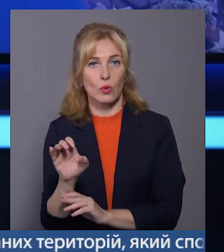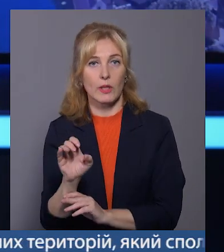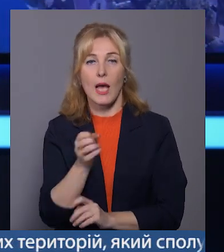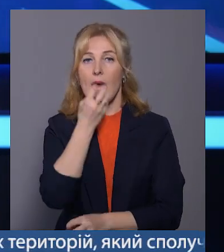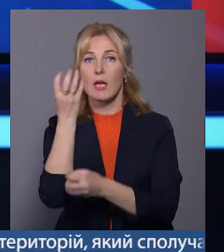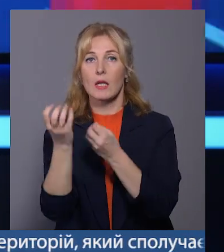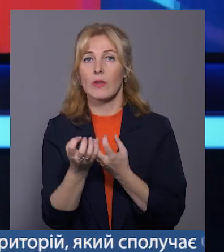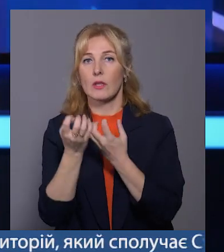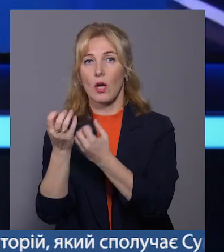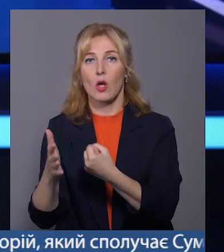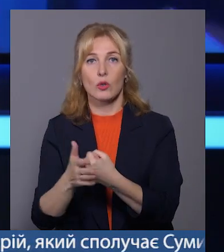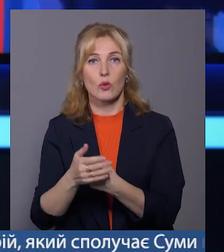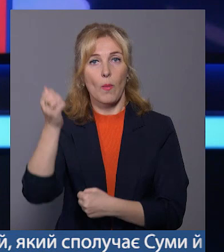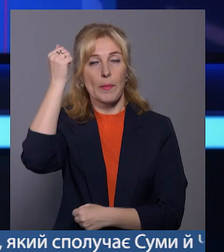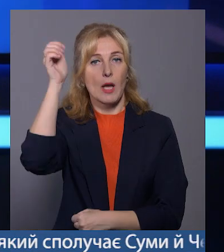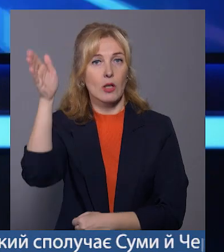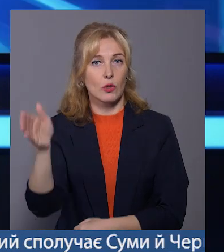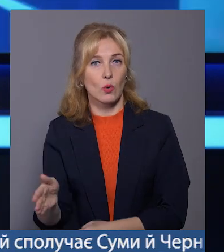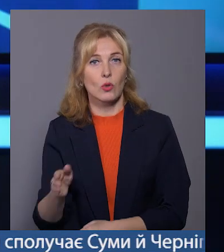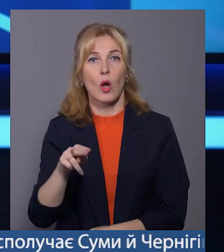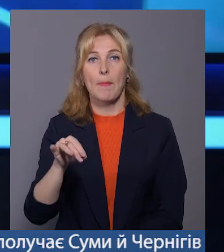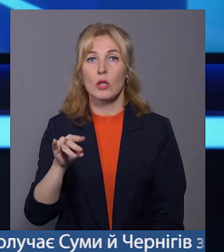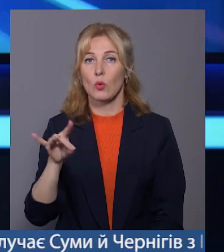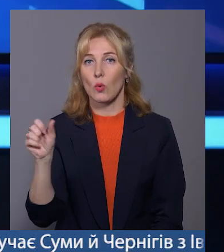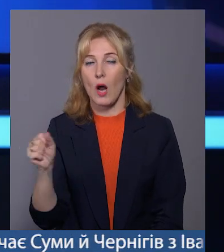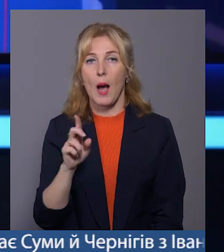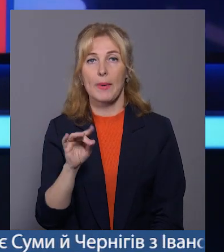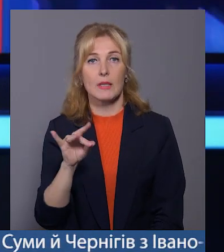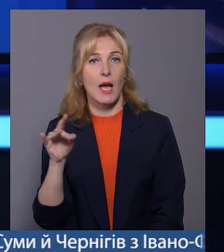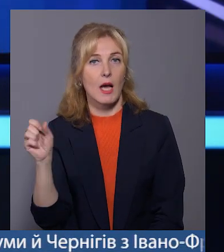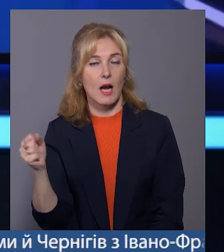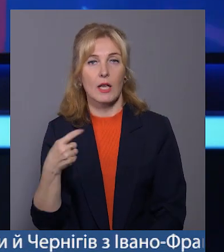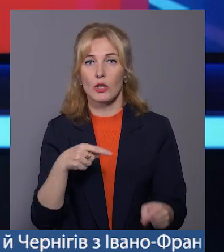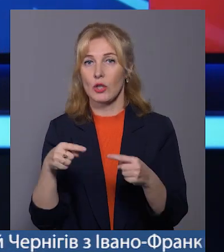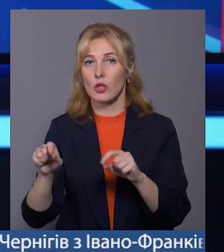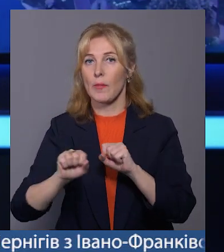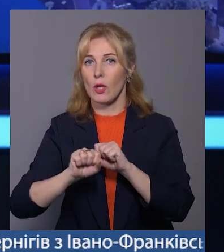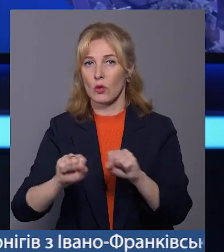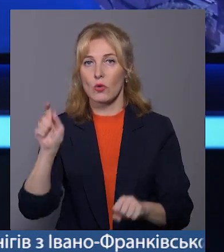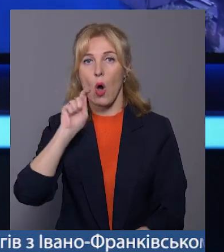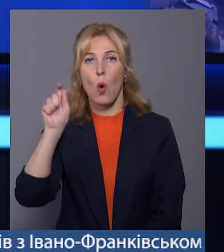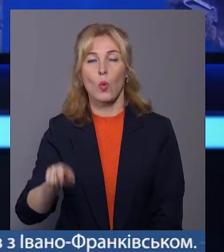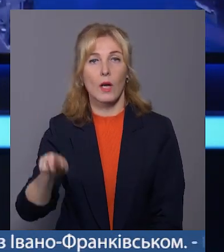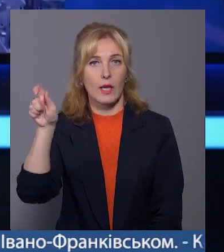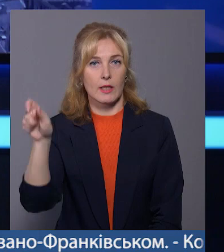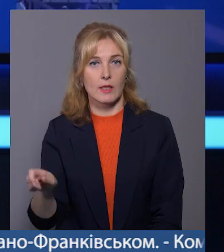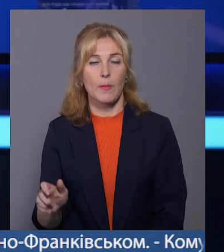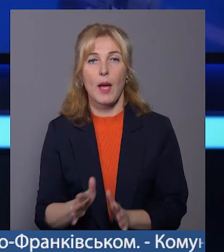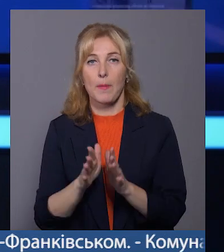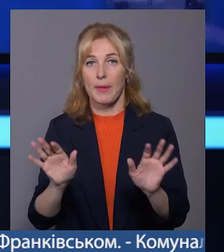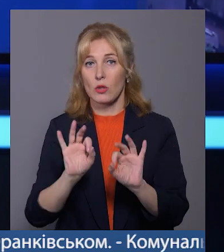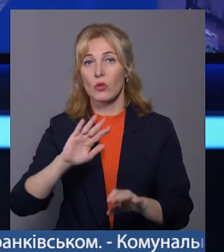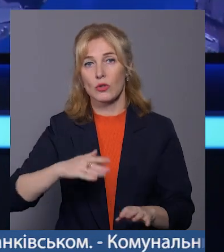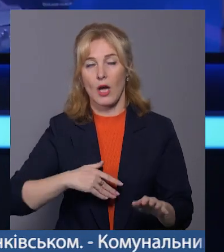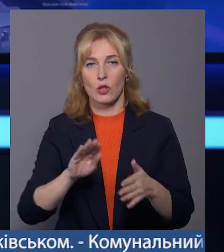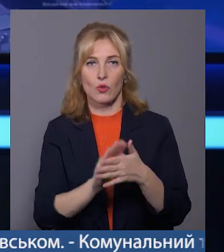Квіти лягли до меморіальних дощок Симону Петлюрі, Степану Бандері та іншим героїчним українцям. Більше розкаже